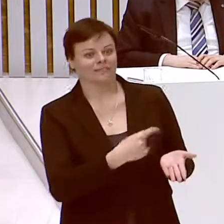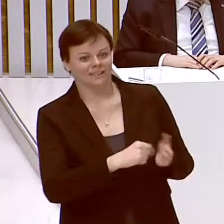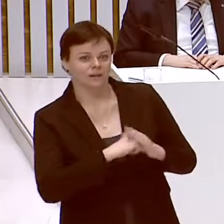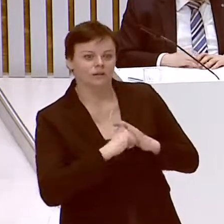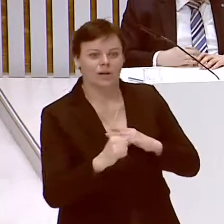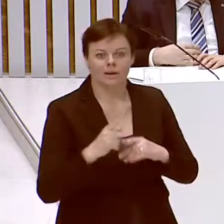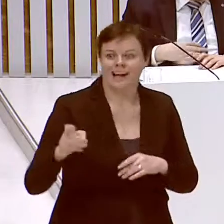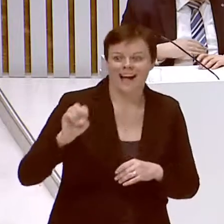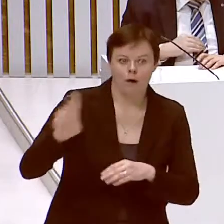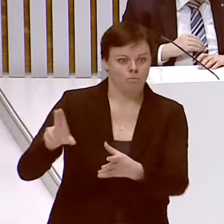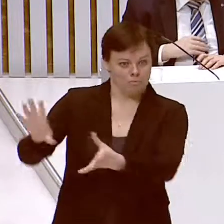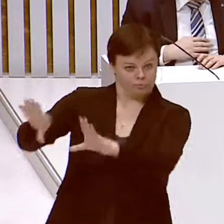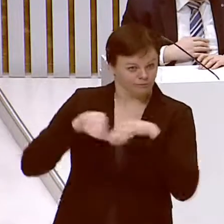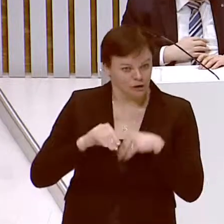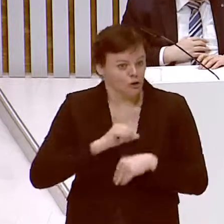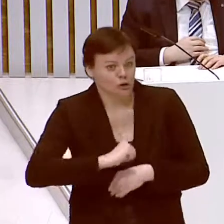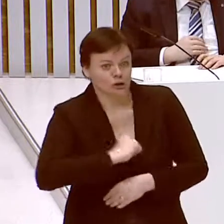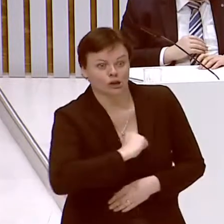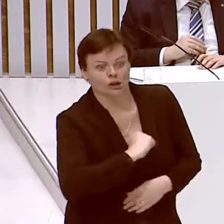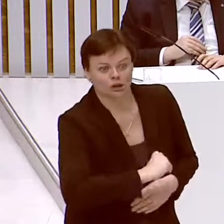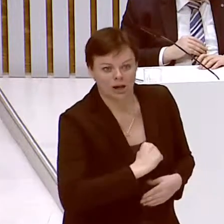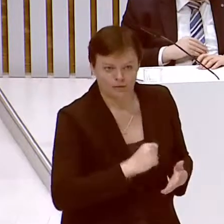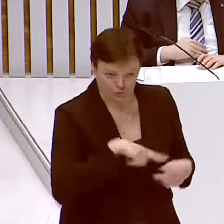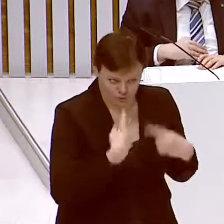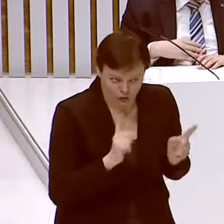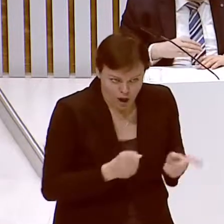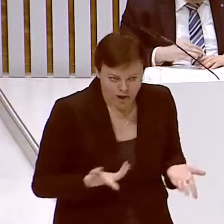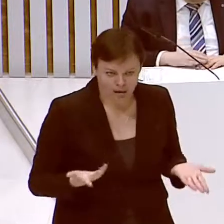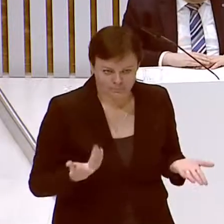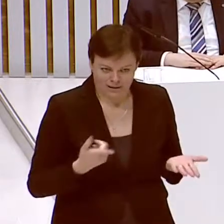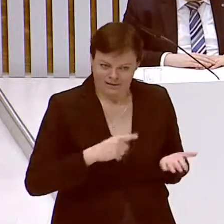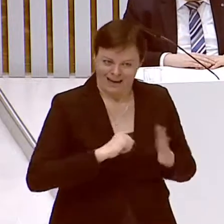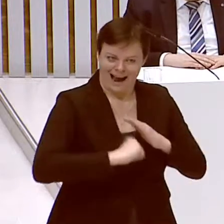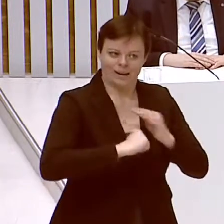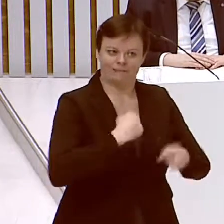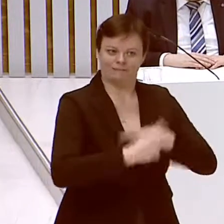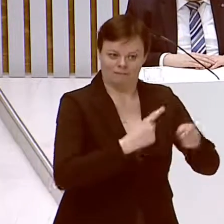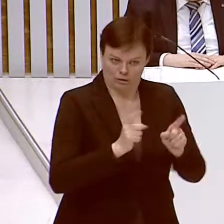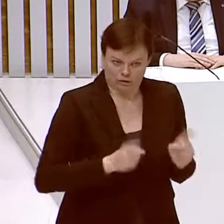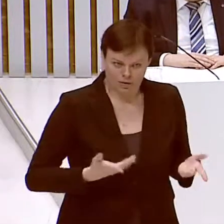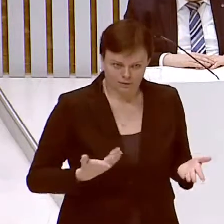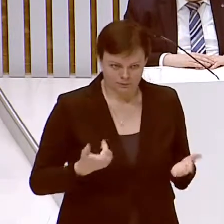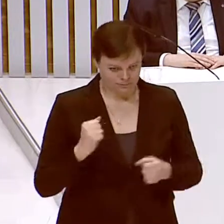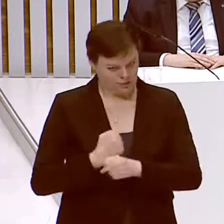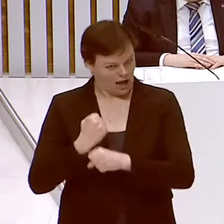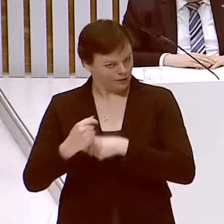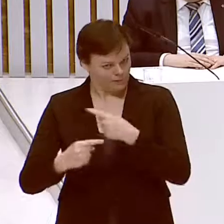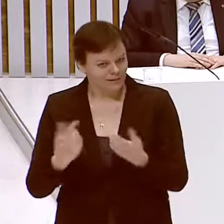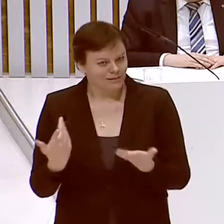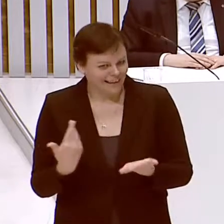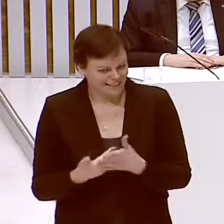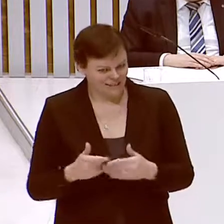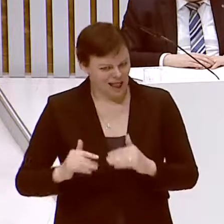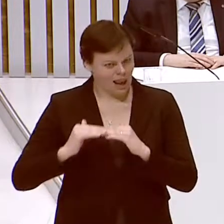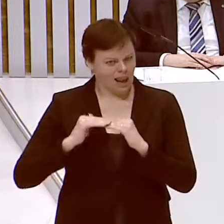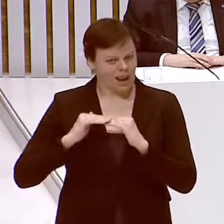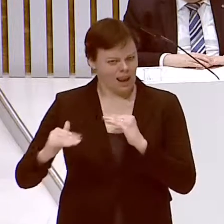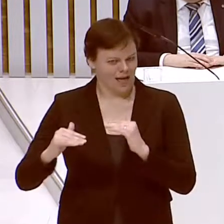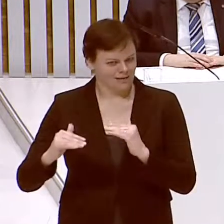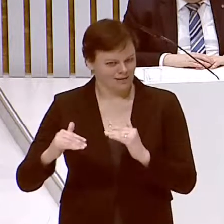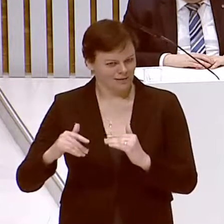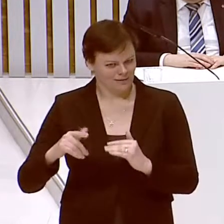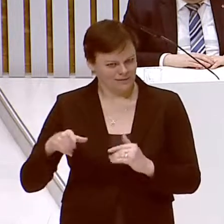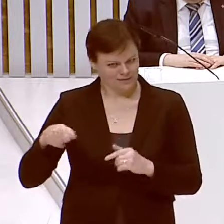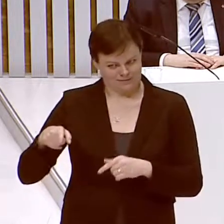enthält, im Eilverfahren zu bearbeiten. Die Landesregierung nimmt sich also quasi fast ein Jahr